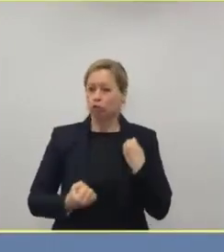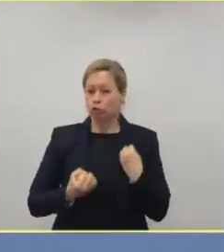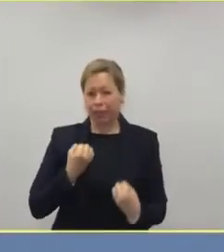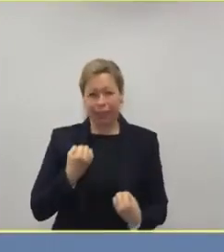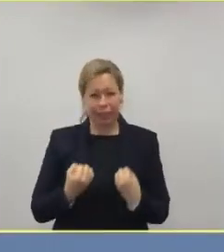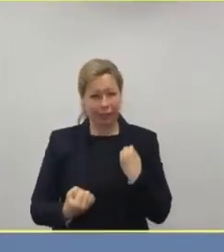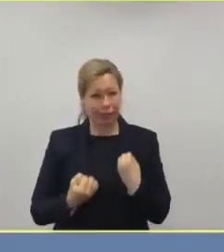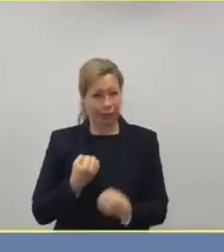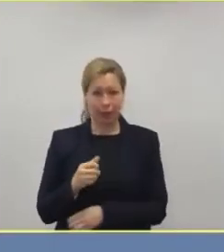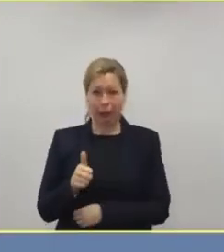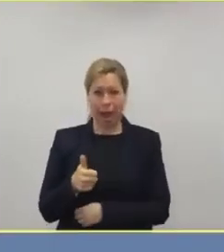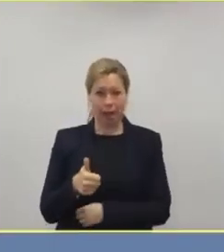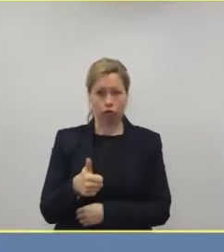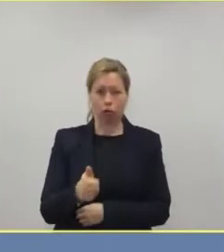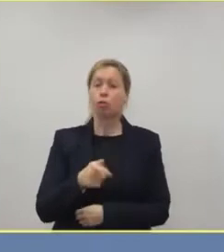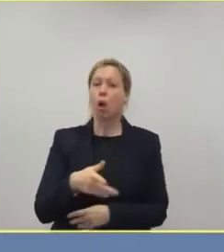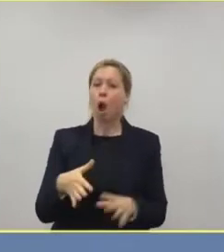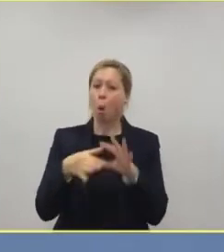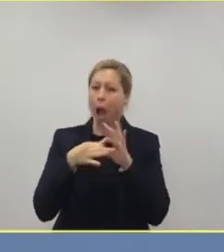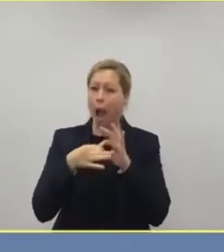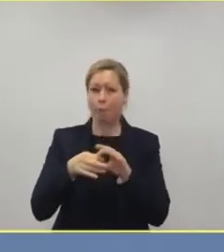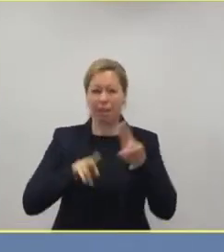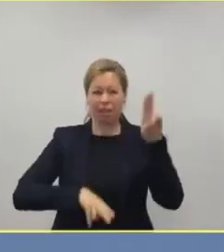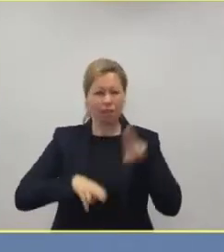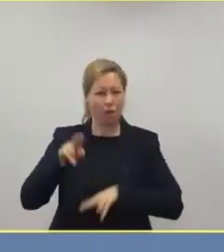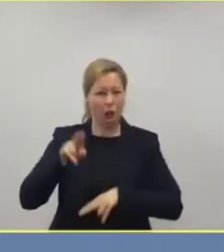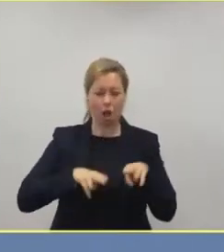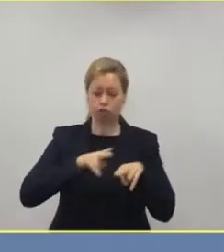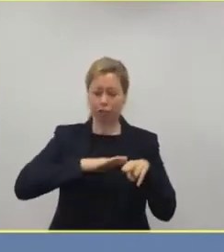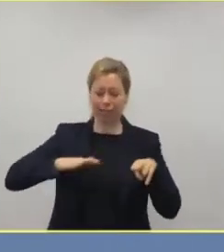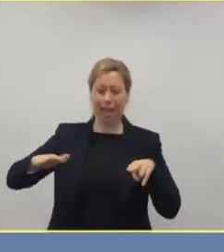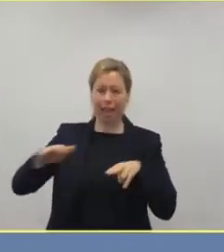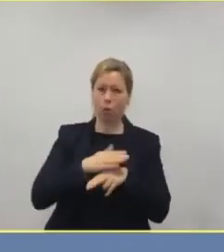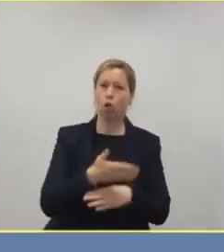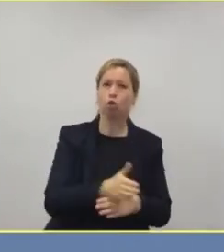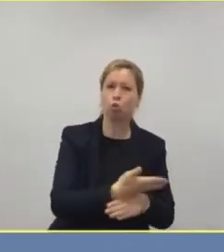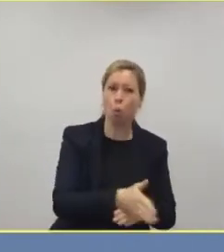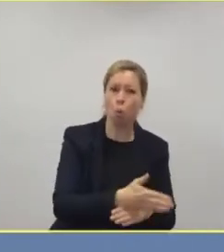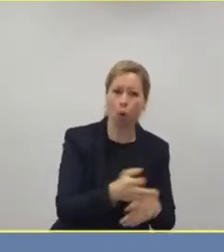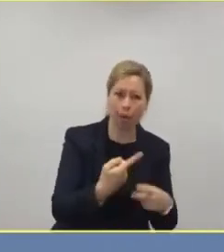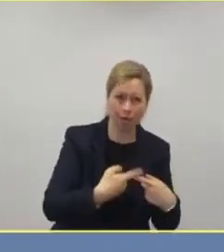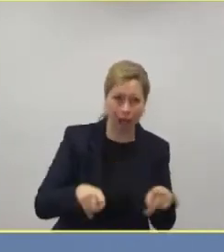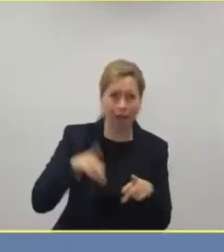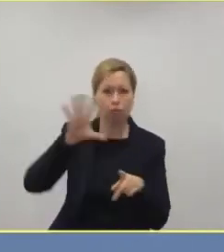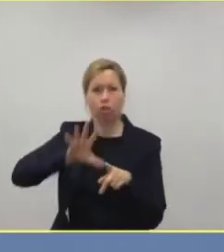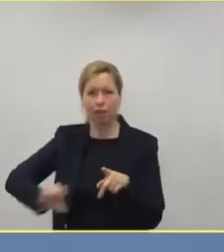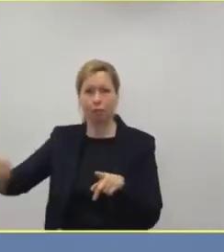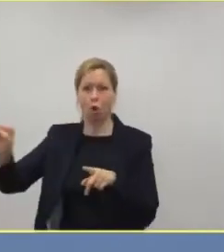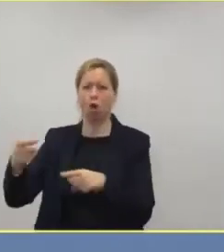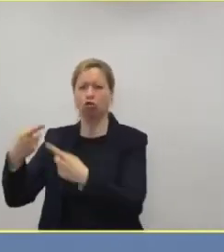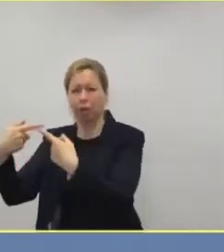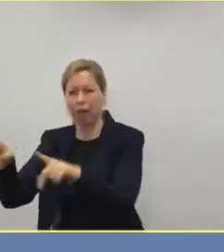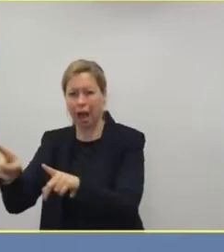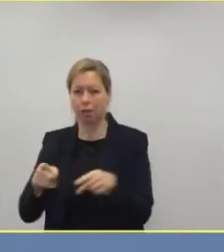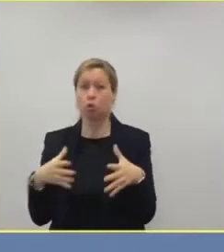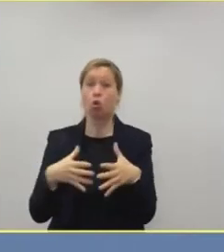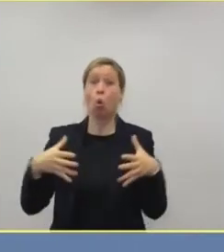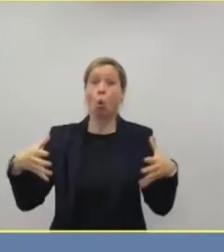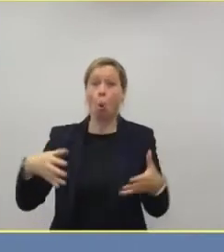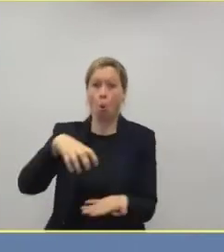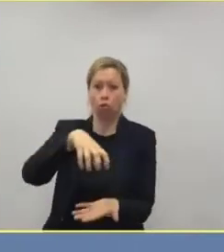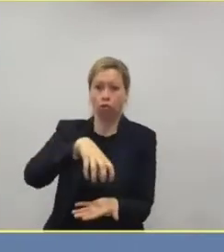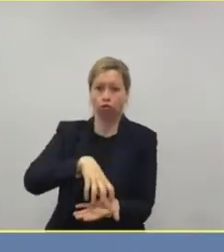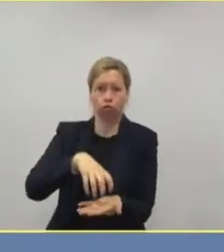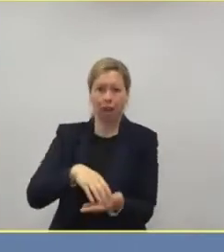Ist ja auch regional unterschiedlich. Thüringen, Schleswig-Holstein ist wieder anders als eine Großstadt. Das